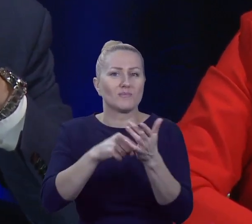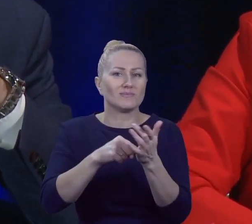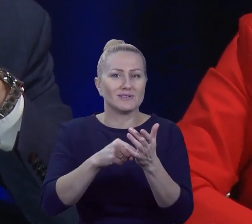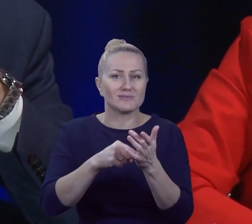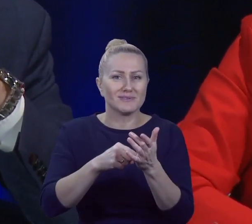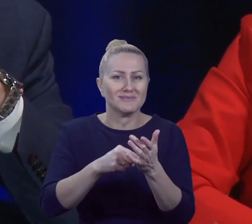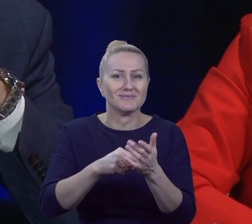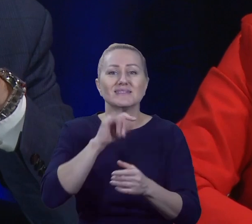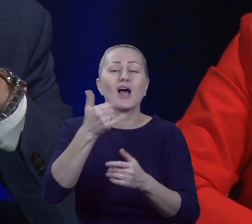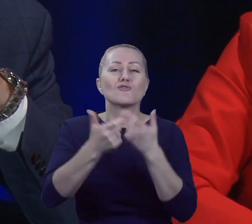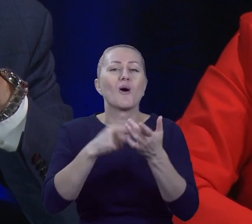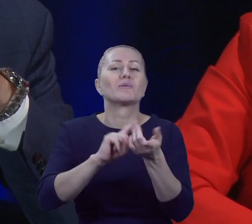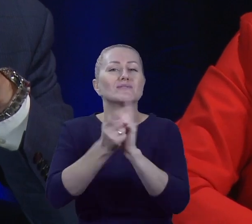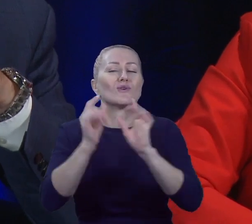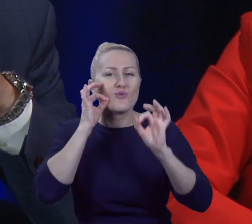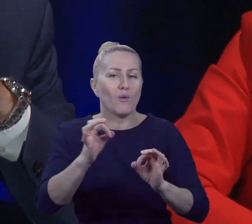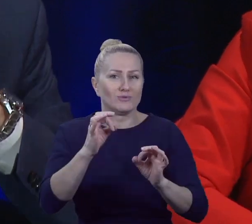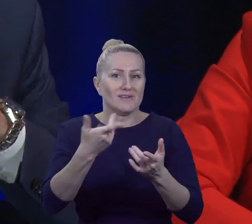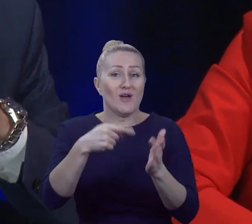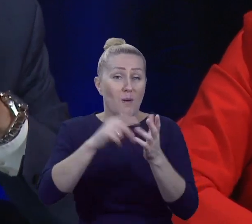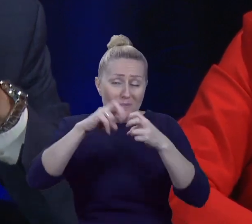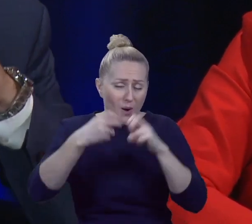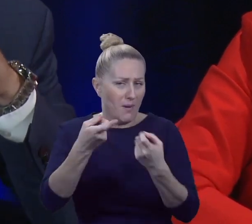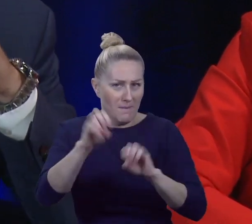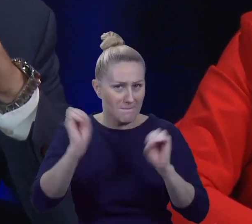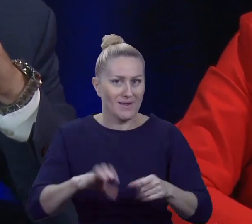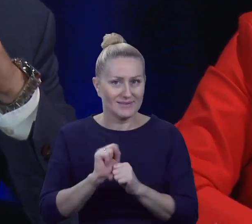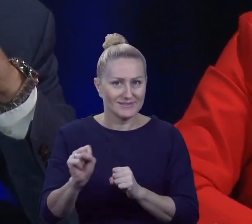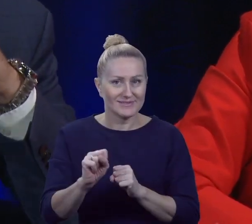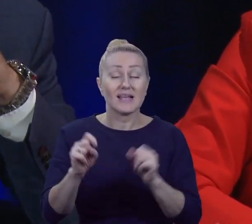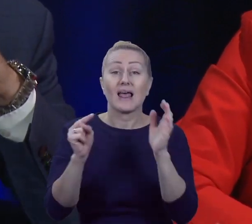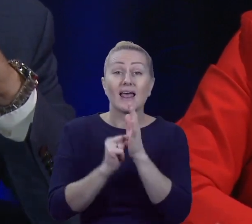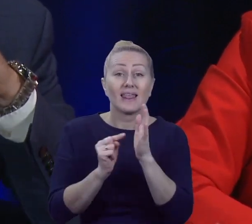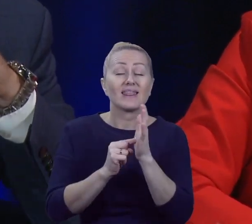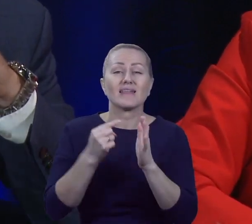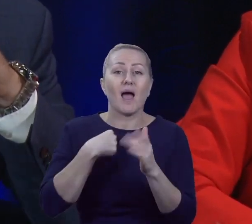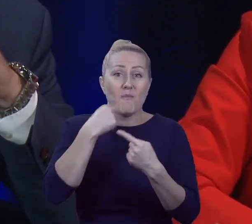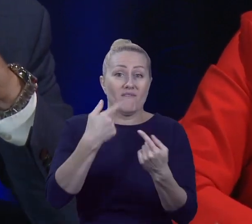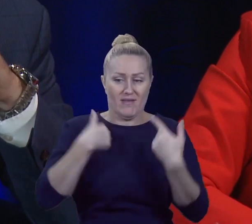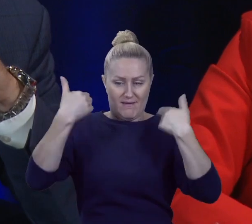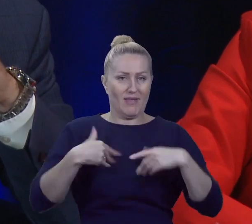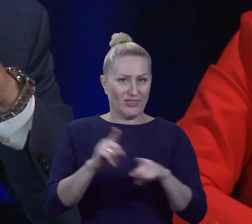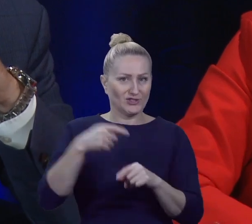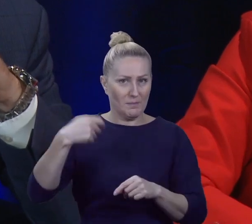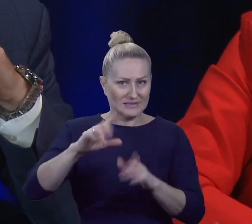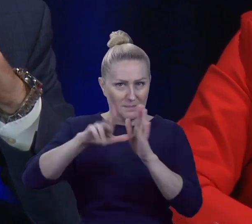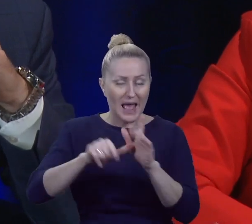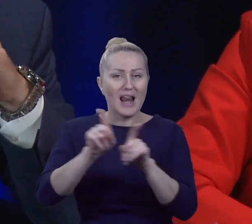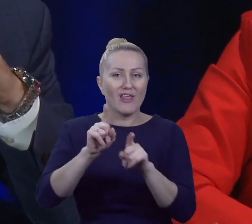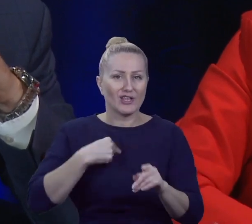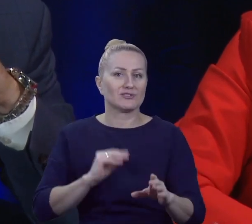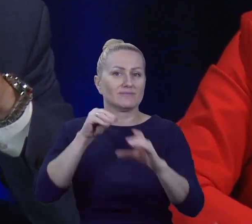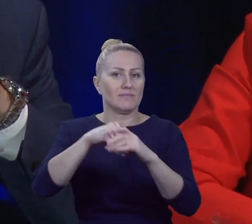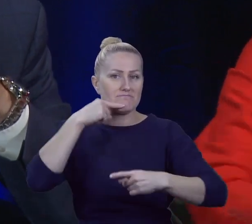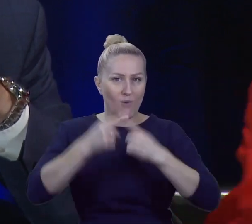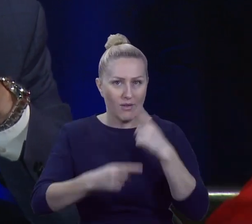już jest dużo większy problem. I ja powiem szczerze, jako też nie tylko prezydent miasta, ale osoba zaangażowana w polityce,